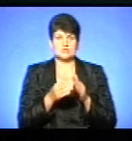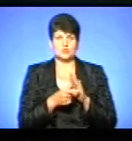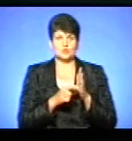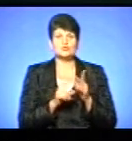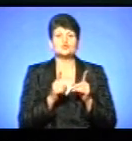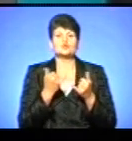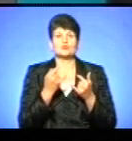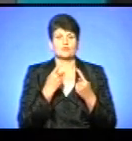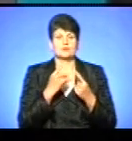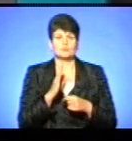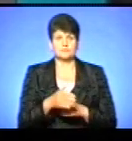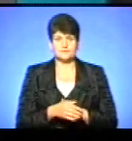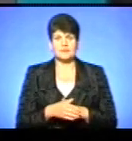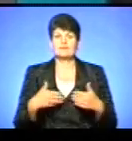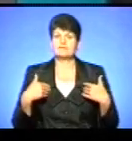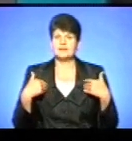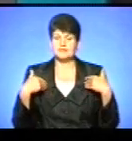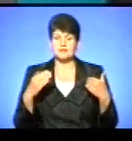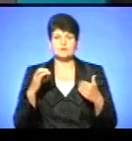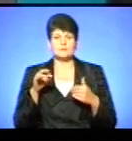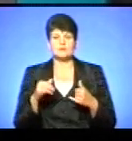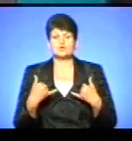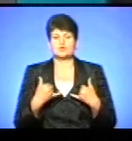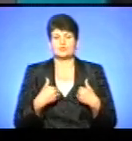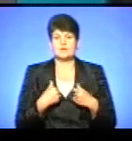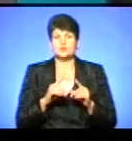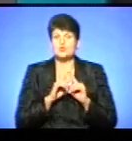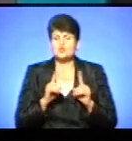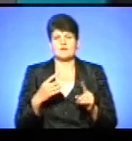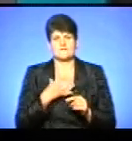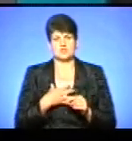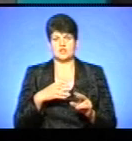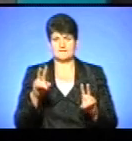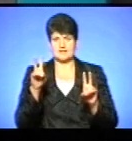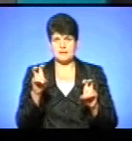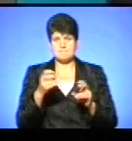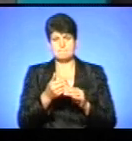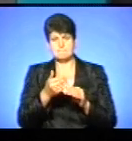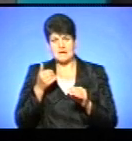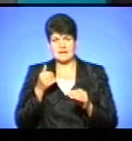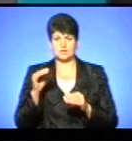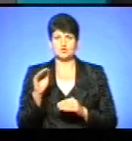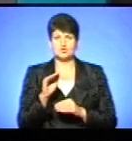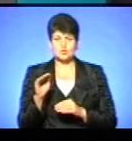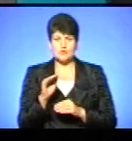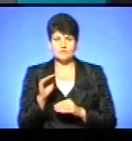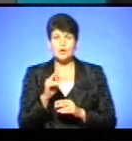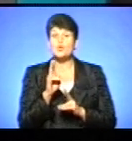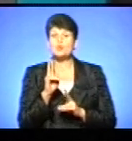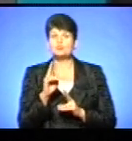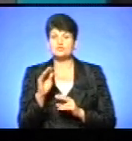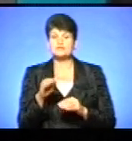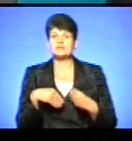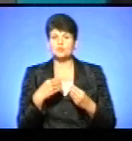говорити сьогодні? Вітаю, Соломію. Сьогодні у нас особливо важлива тема перед жовтнем. Кому в жовтні